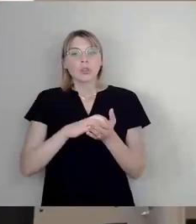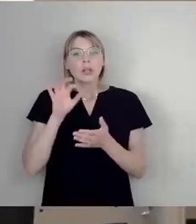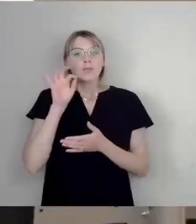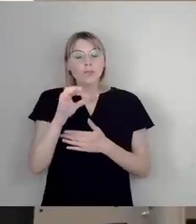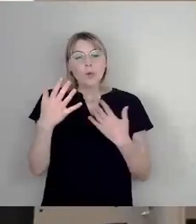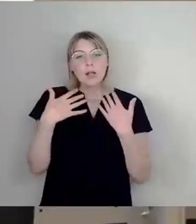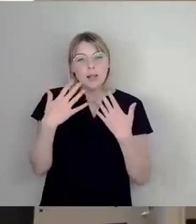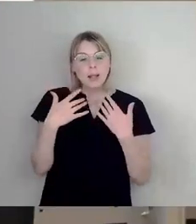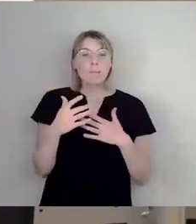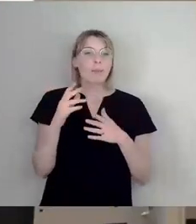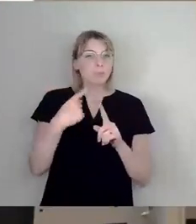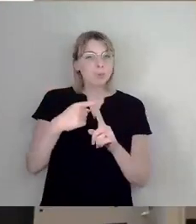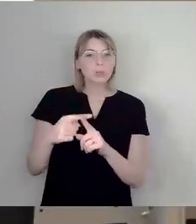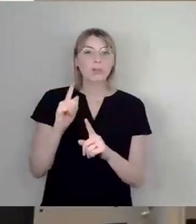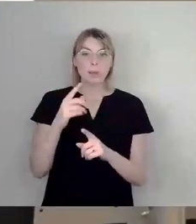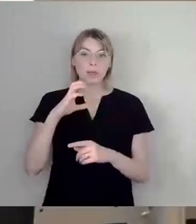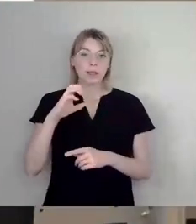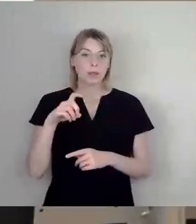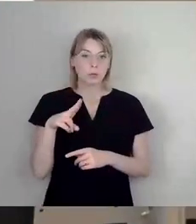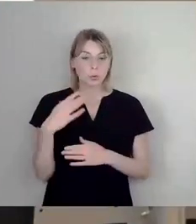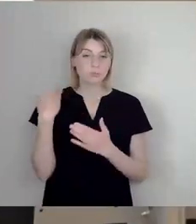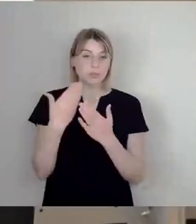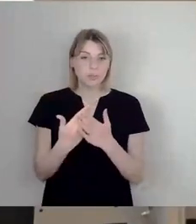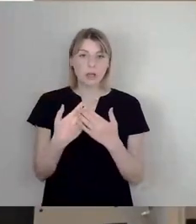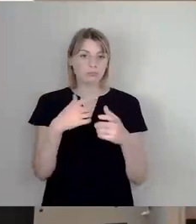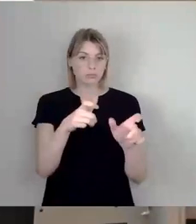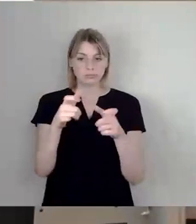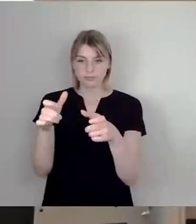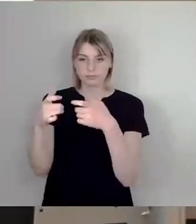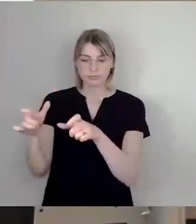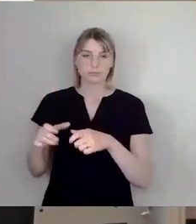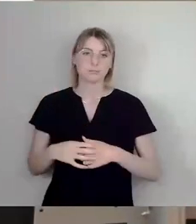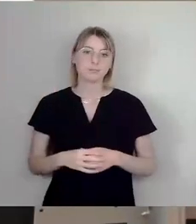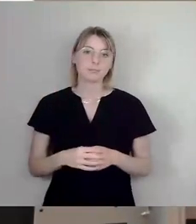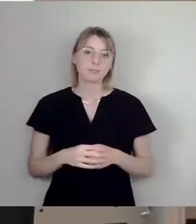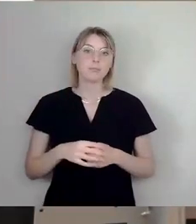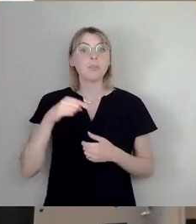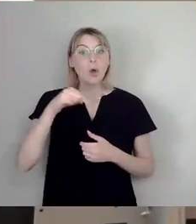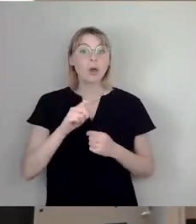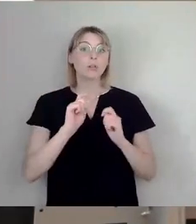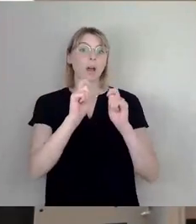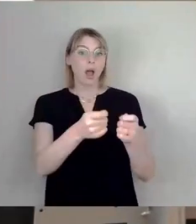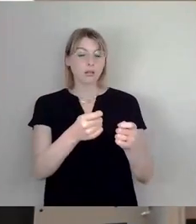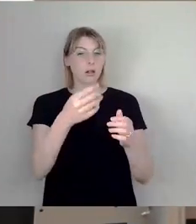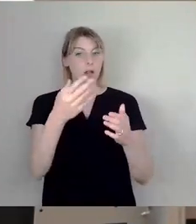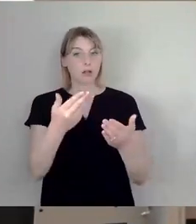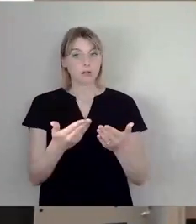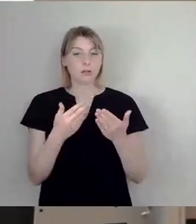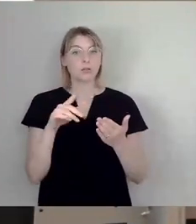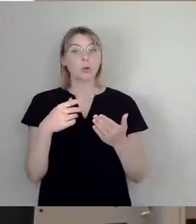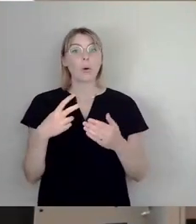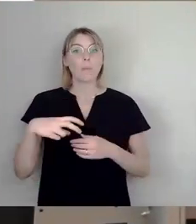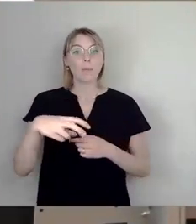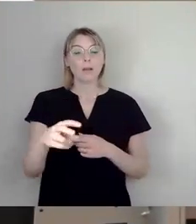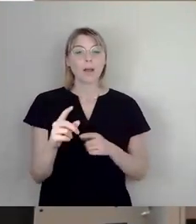bisher verhindert. Heute hatten wir einen Antrag hier im Rat, den Promenadenring auszubauen. Auch